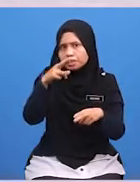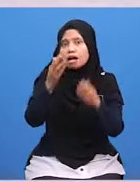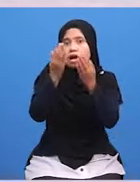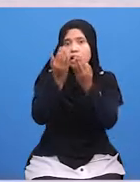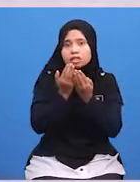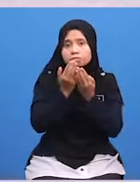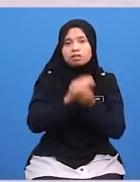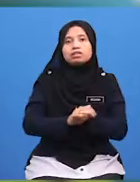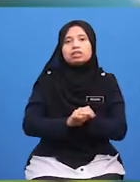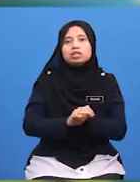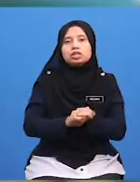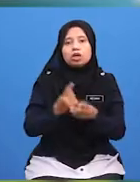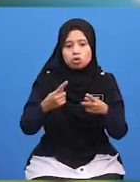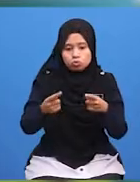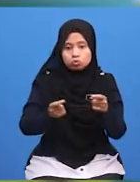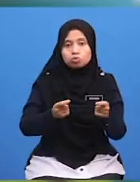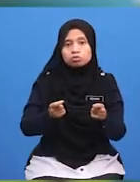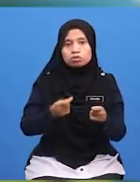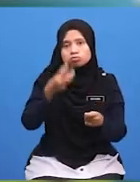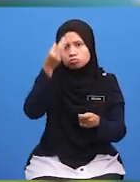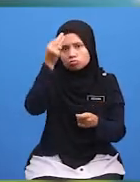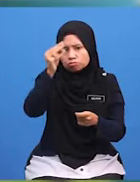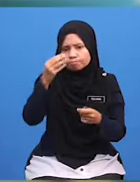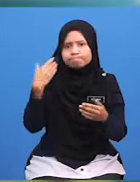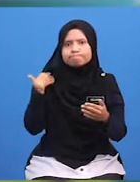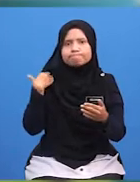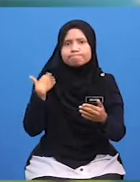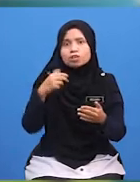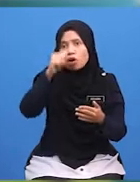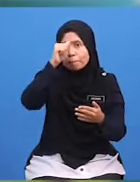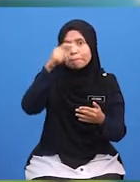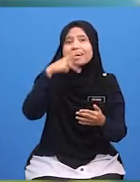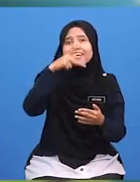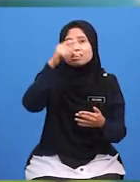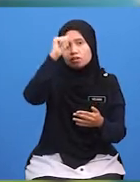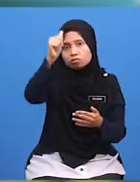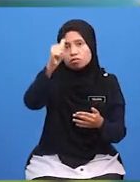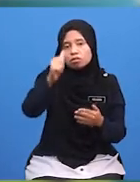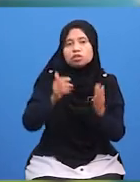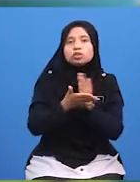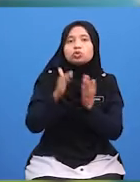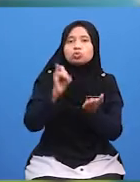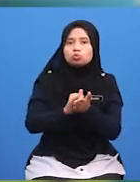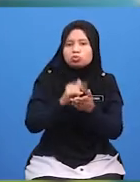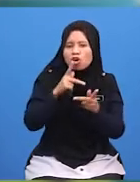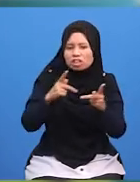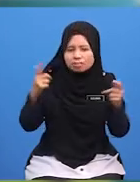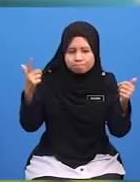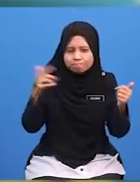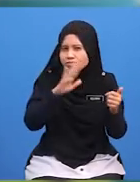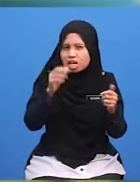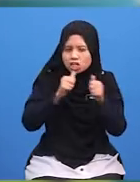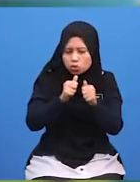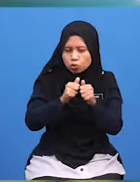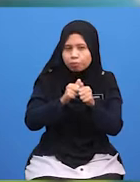Kebekatan Tentukan Tentukan Melayakan Tetamu Adalah Suruhan Allah Oleh Kerana Itu Jika kita Melanggar